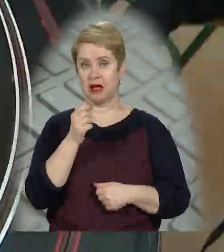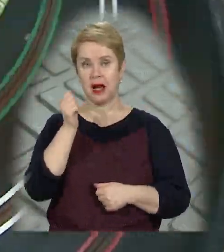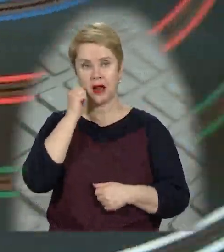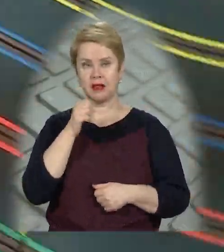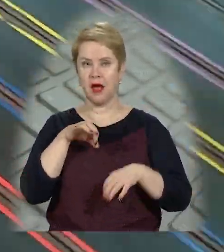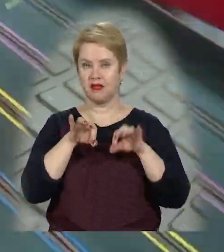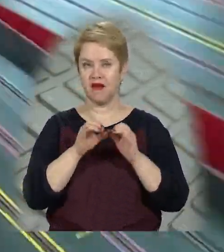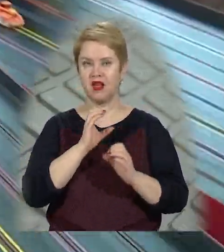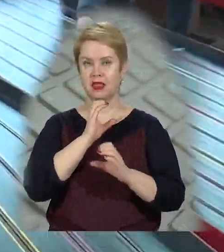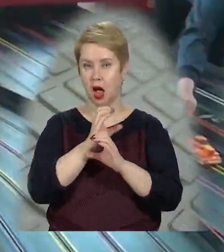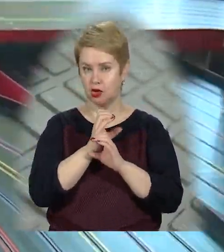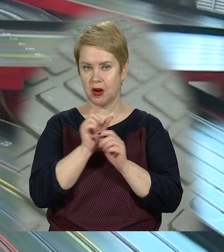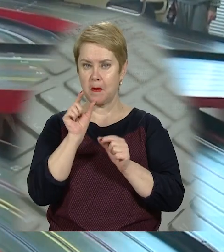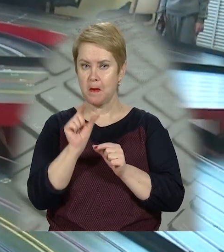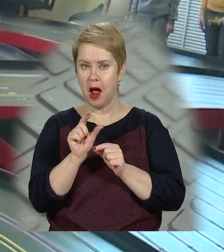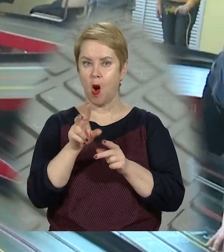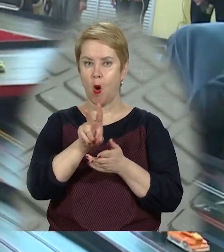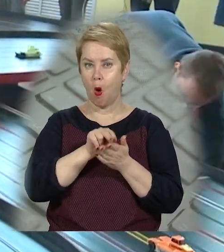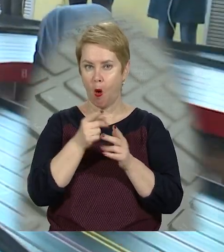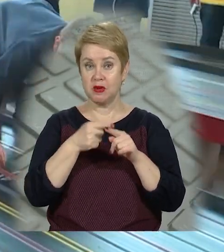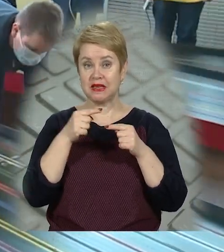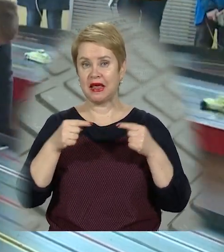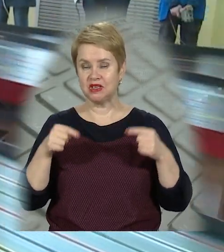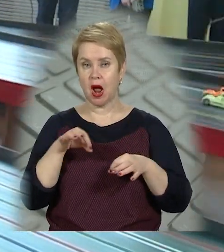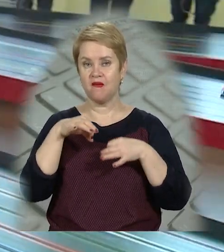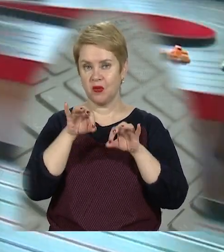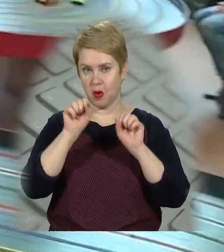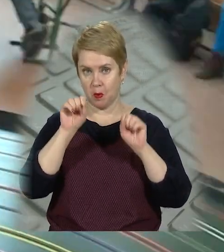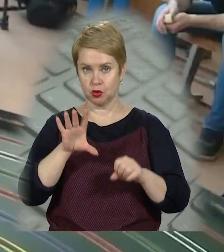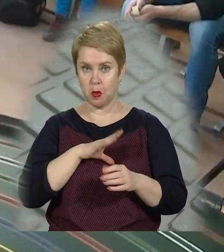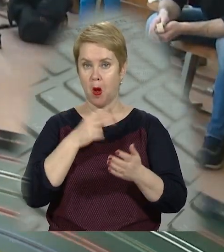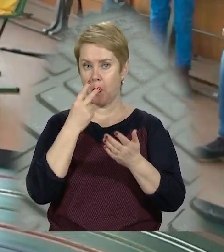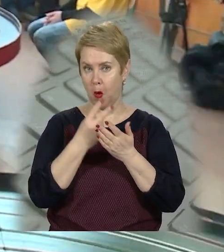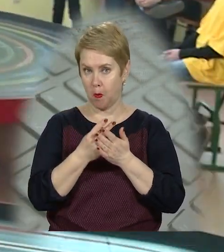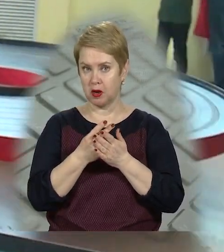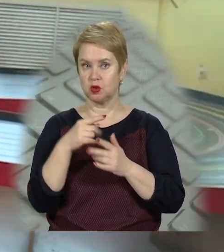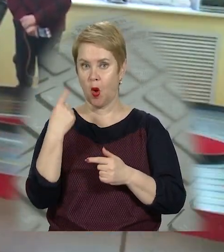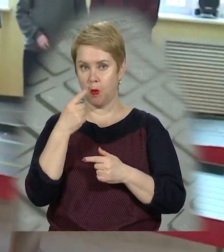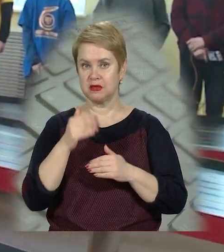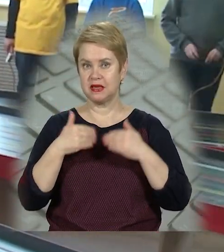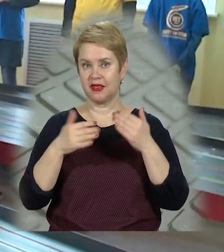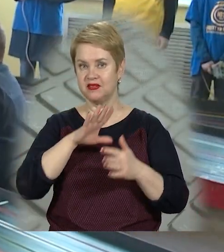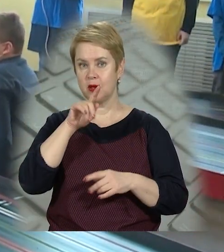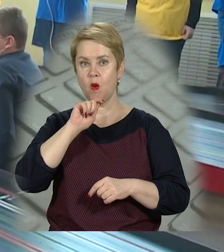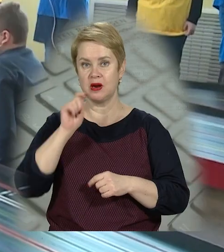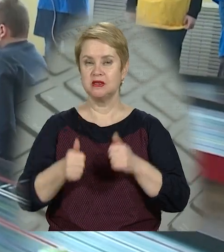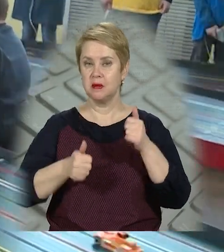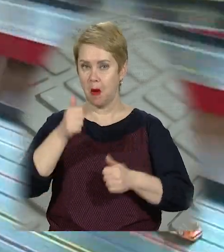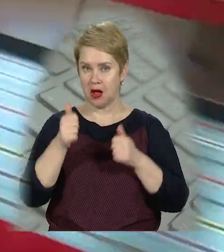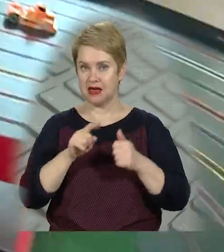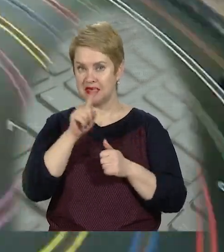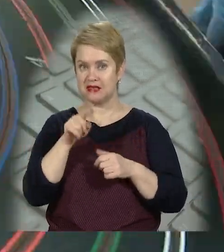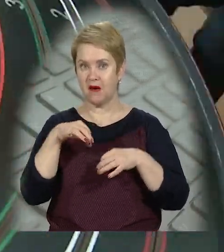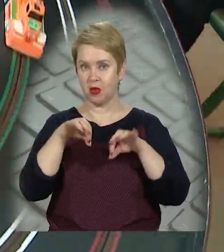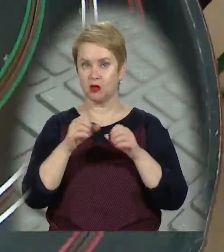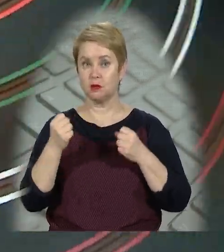ретроавтівки та вантажівки. Маленькі копії цих та інших автомобілів можна було побачити на обласному етапі всеукраїнських змагань із